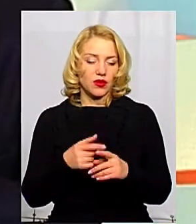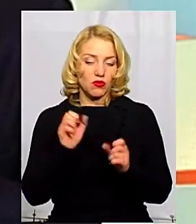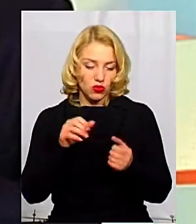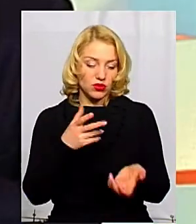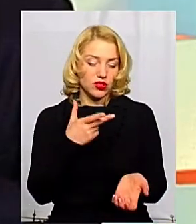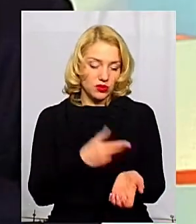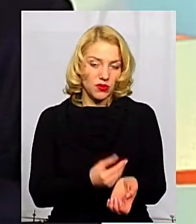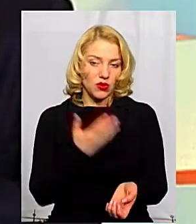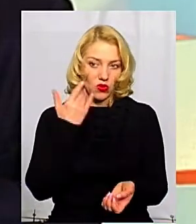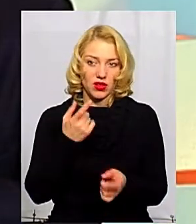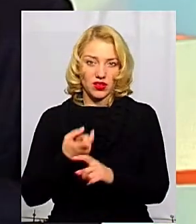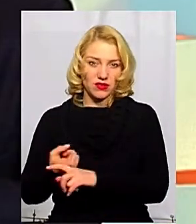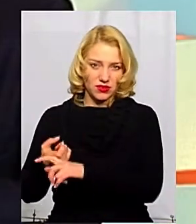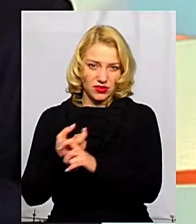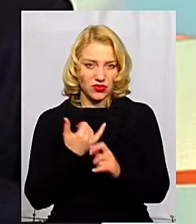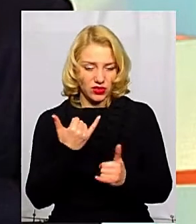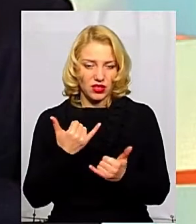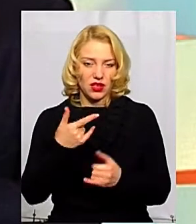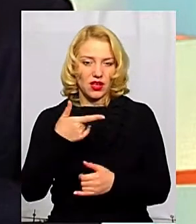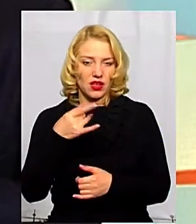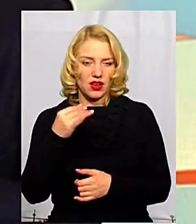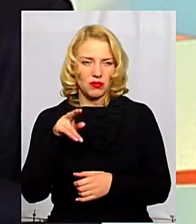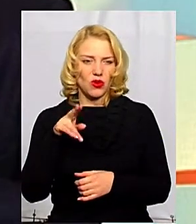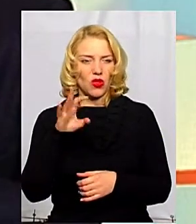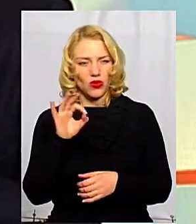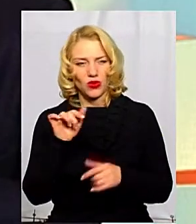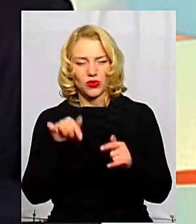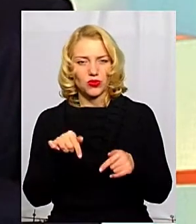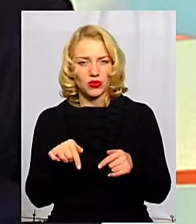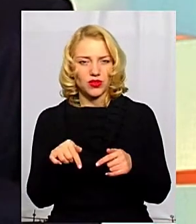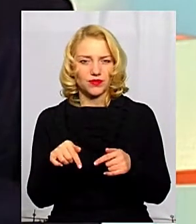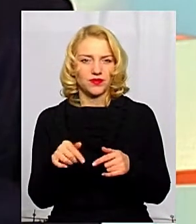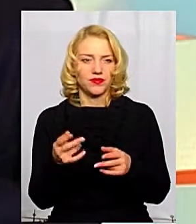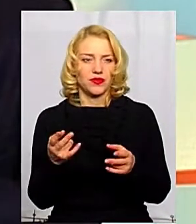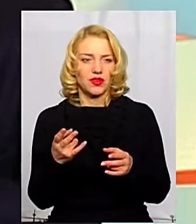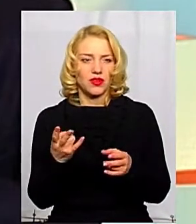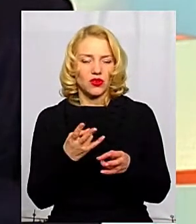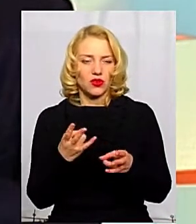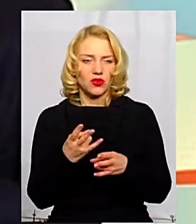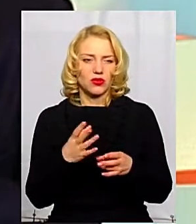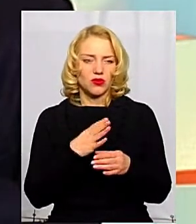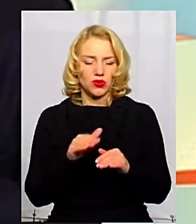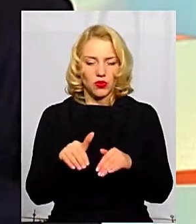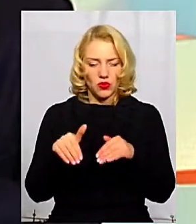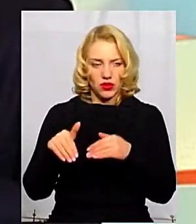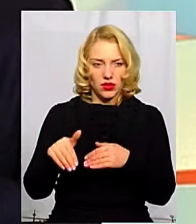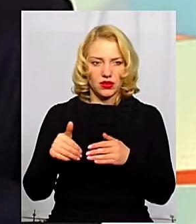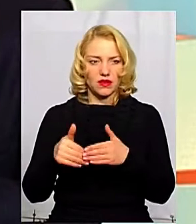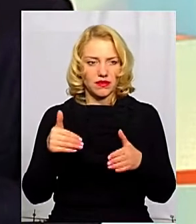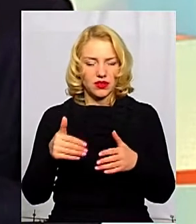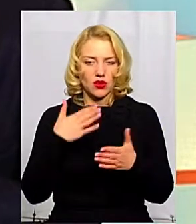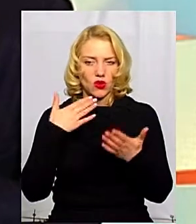і коли йде епідемія грипу, але тут вже трошечки треба уникати деякий час великого